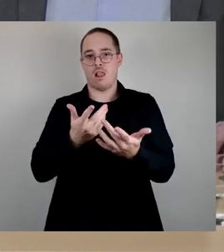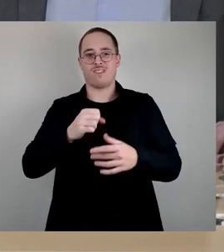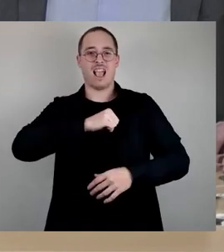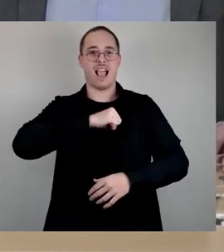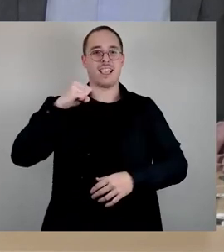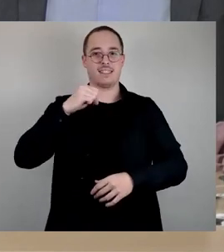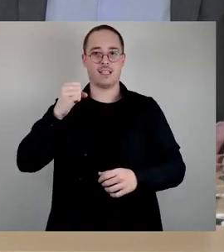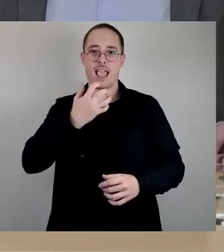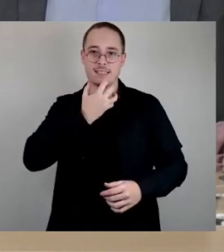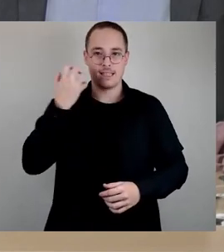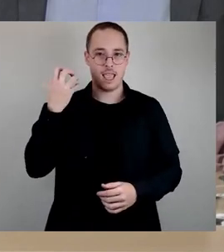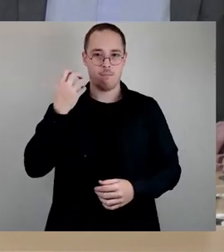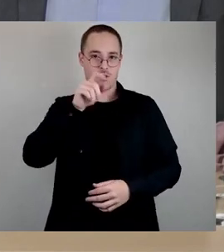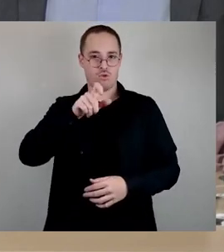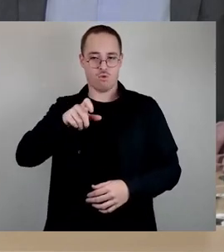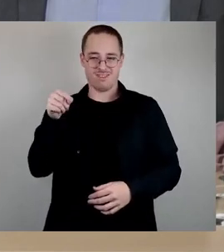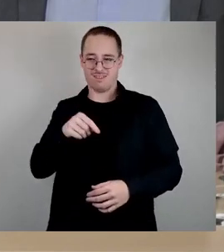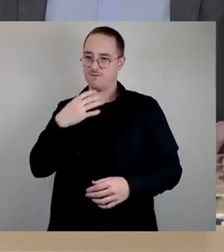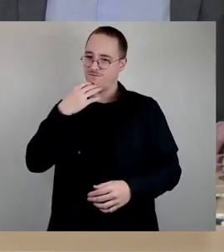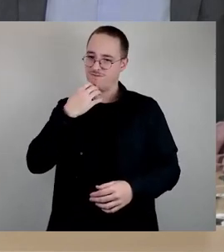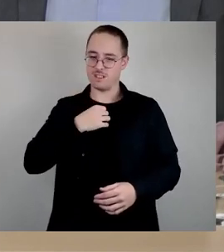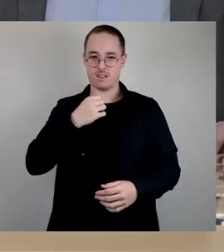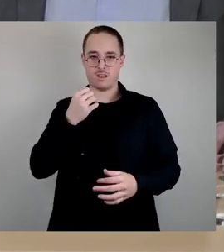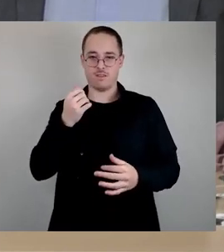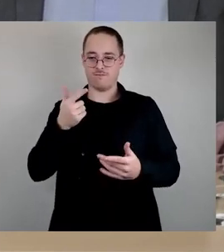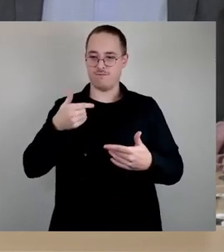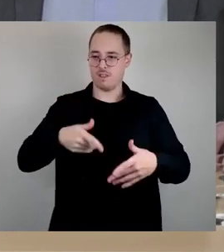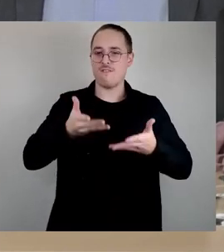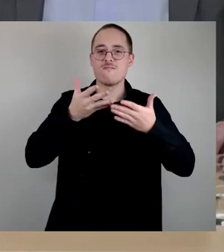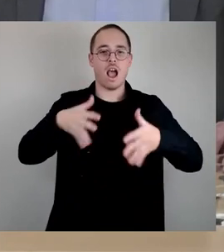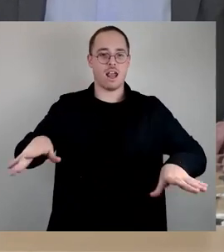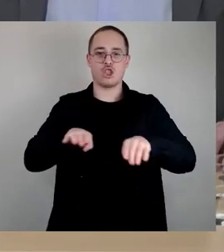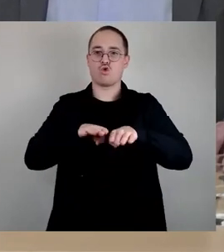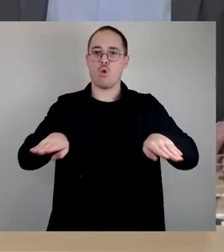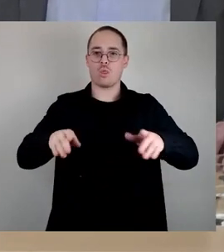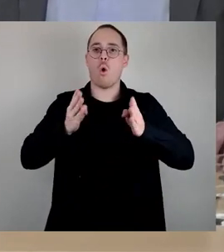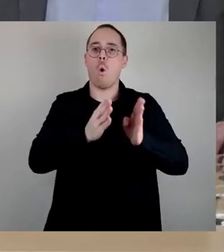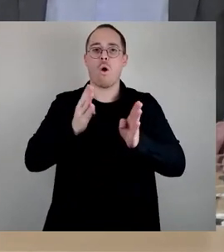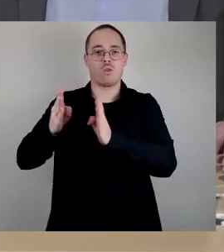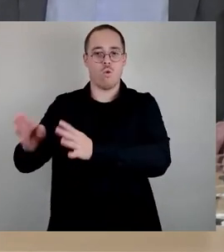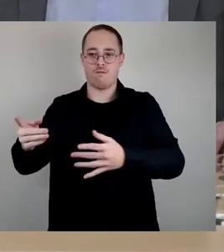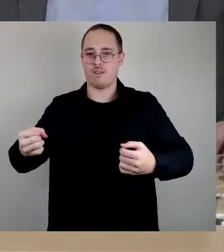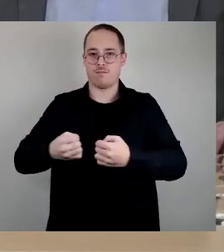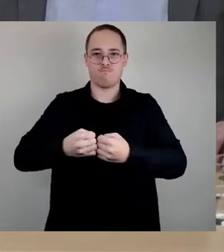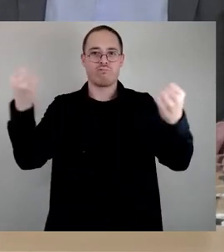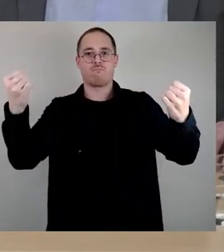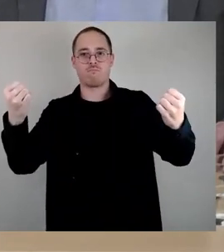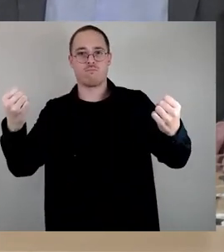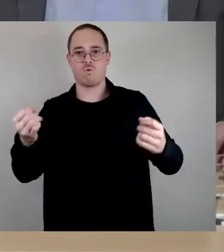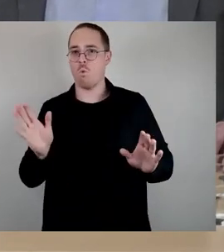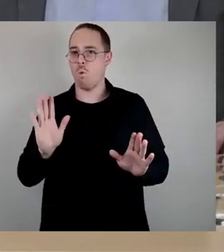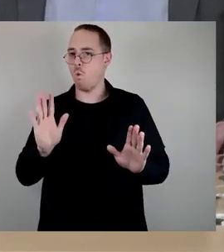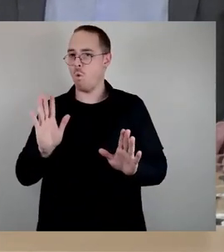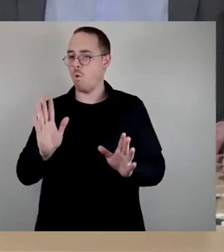freiheitliche Grundordnung in Frage zu stellen. Dazu schon jetzt meine ausdrückliche Einladung und meinen herzlichen Dank.